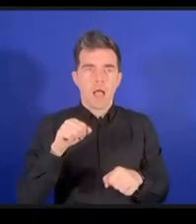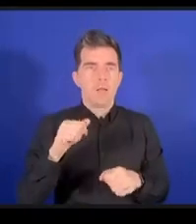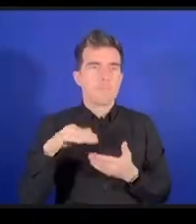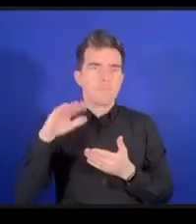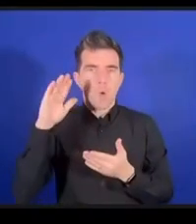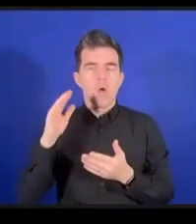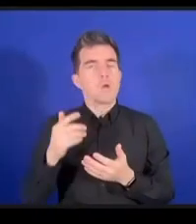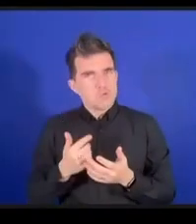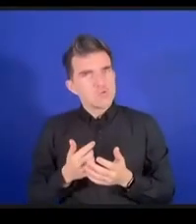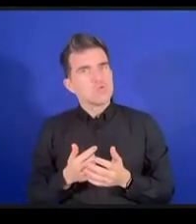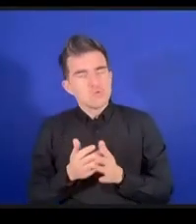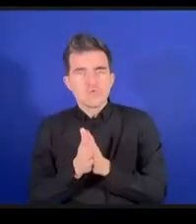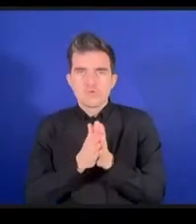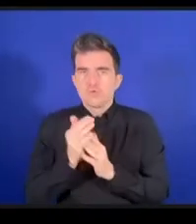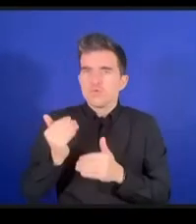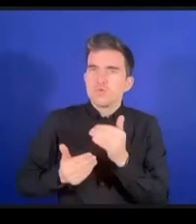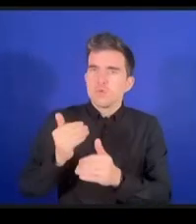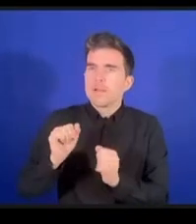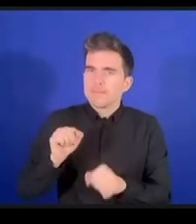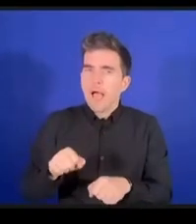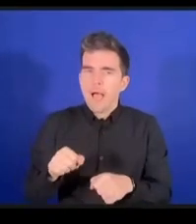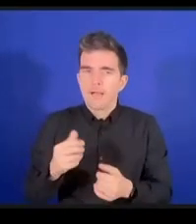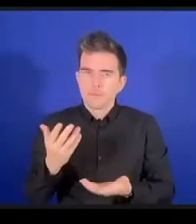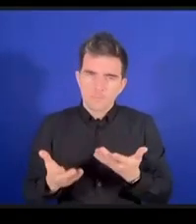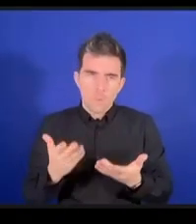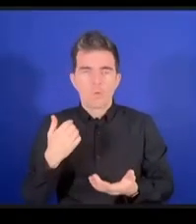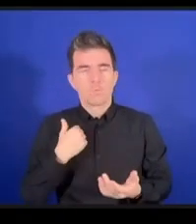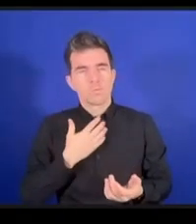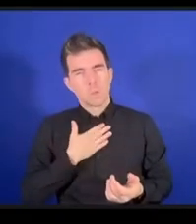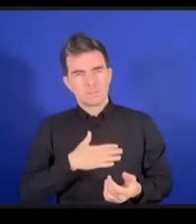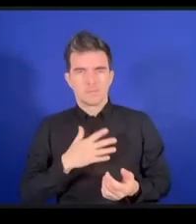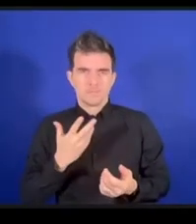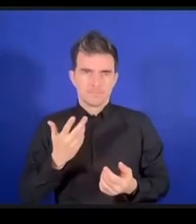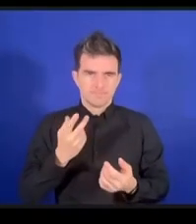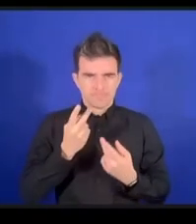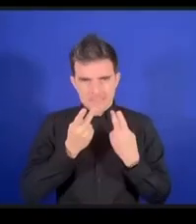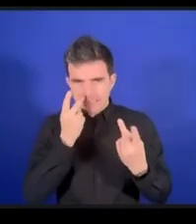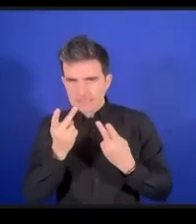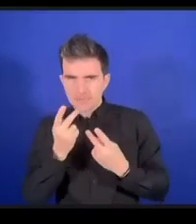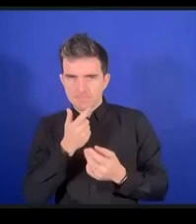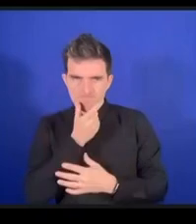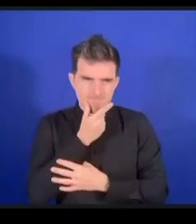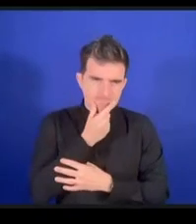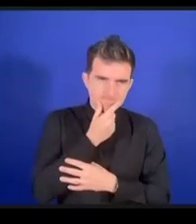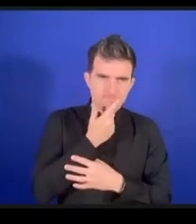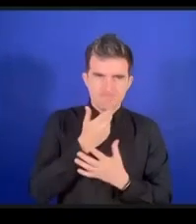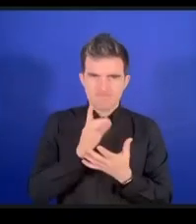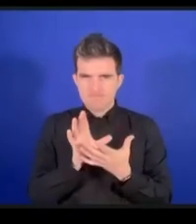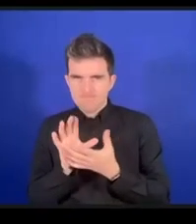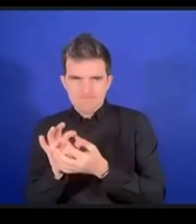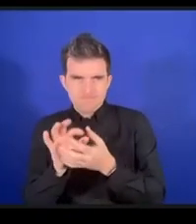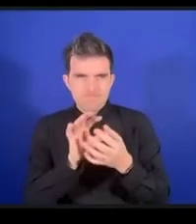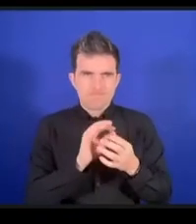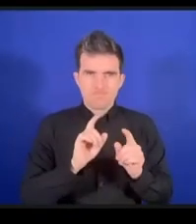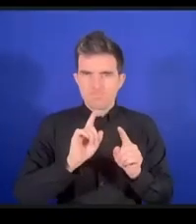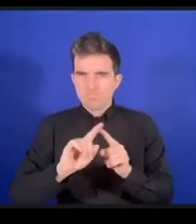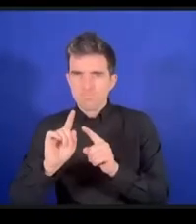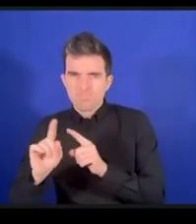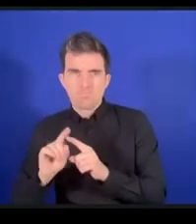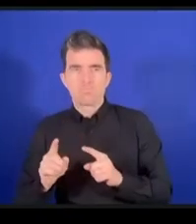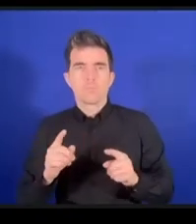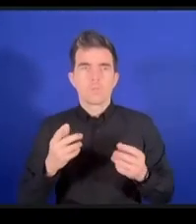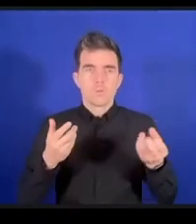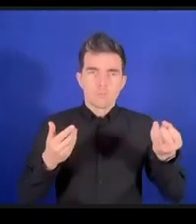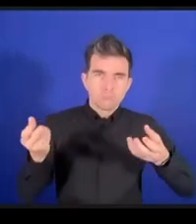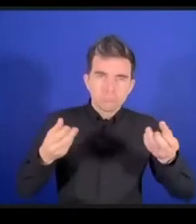そこを連携させることができるのでしょうかメッセージングとかコミュケーションだけでもいいんですけれどもそこに潜在的な深